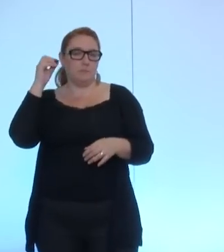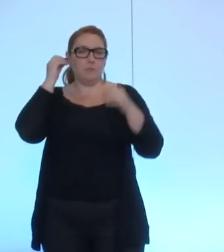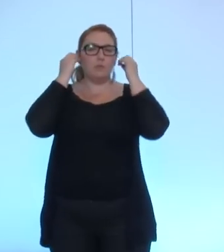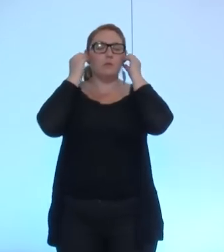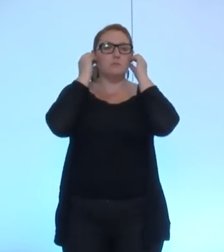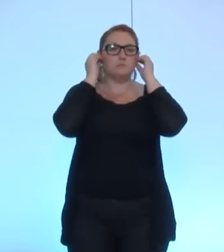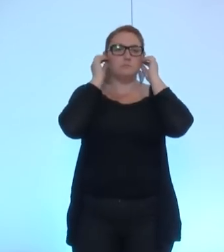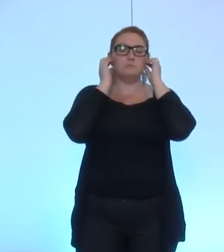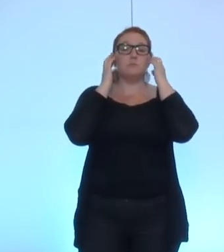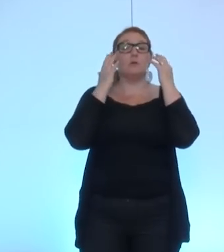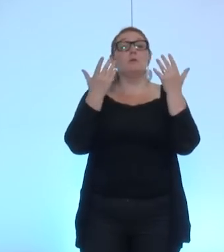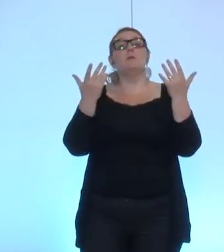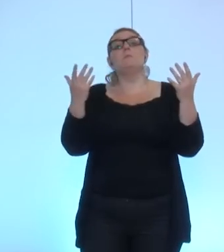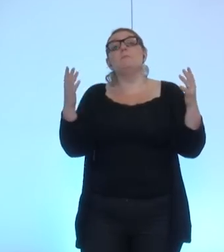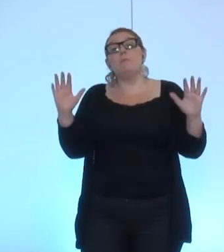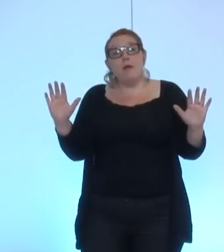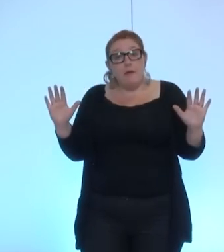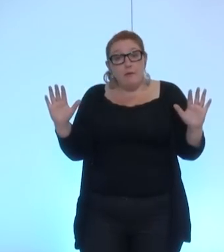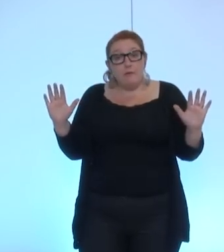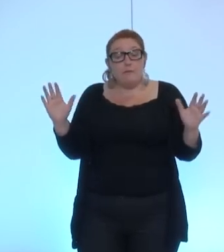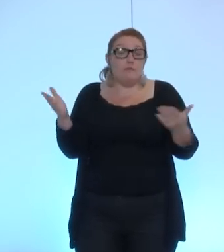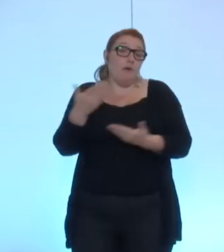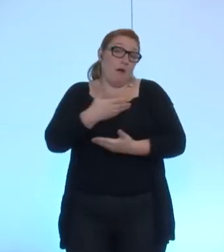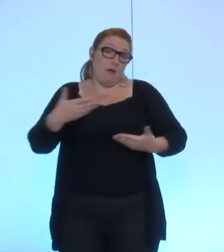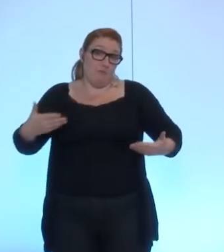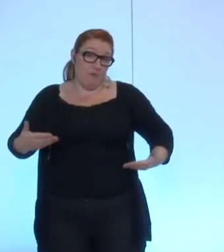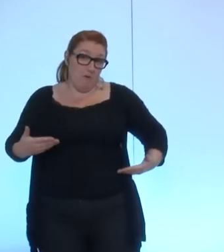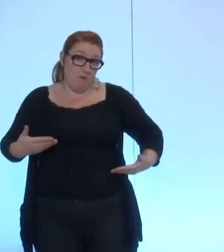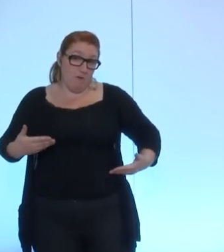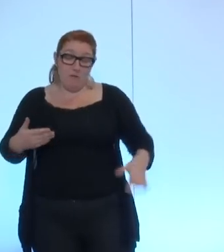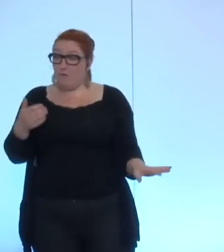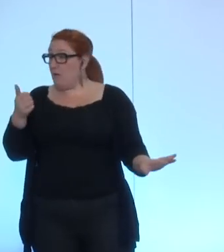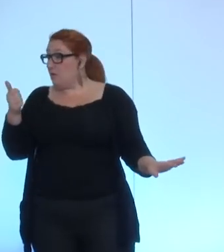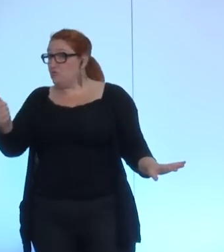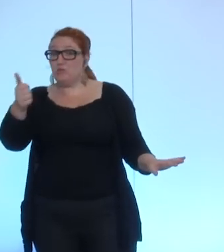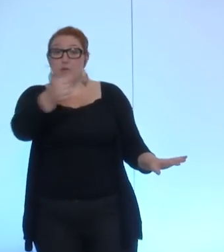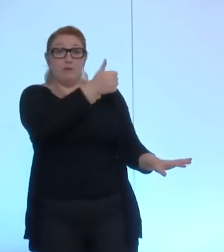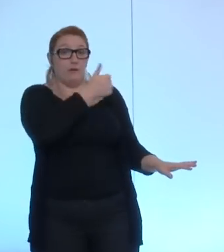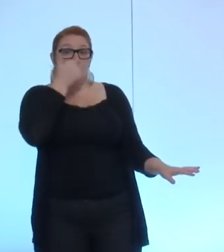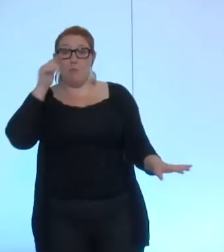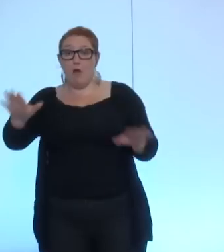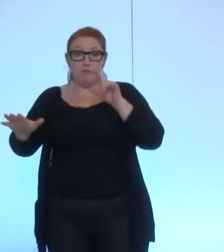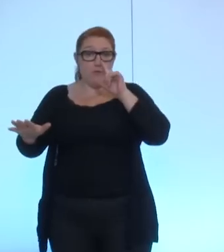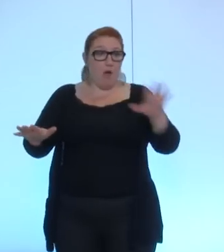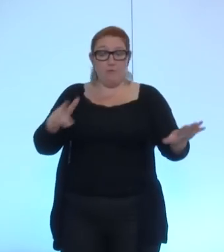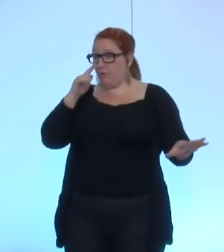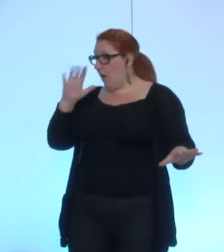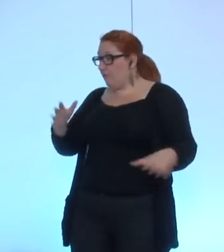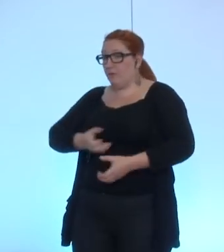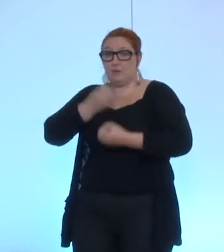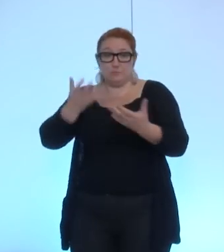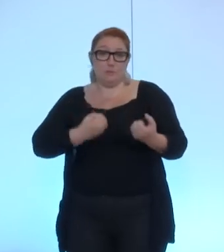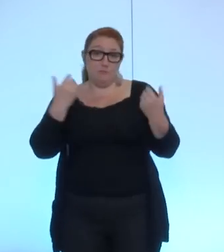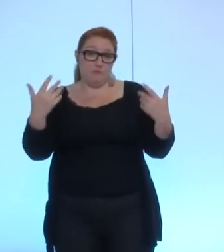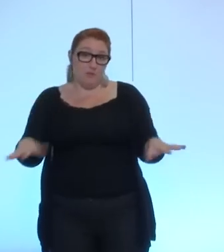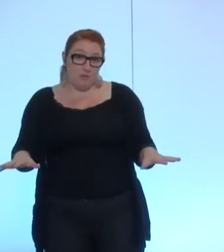exprimé son point de vue et on voit bien les divergences de point de vue est-ce qu'il